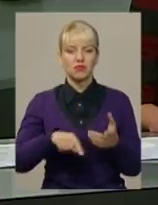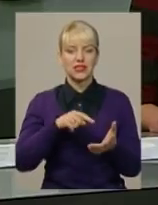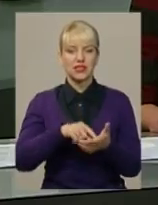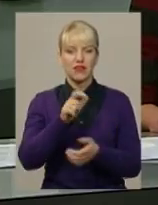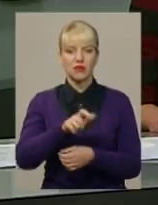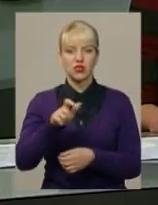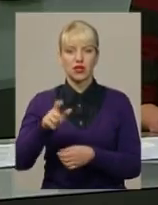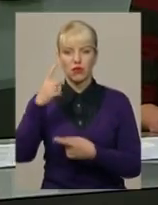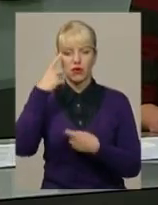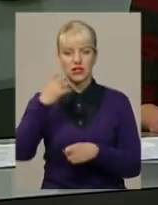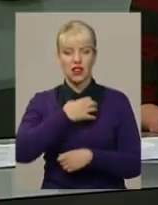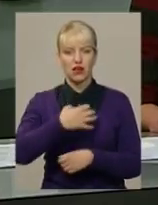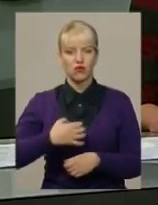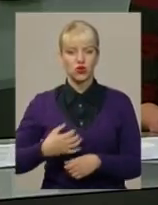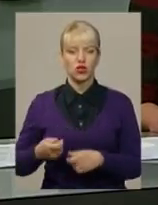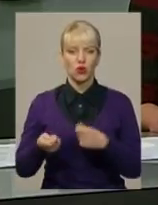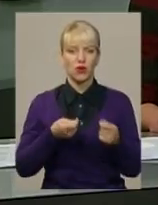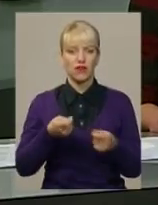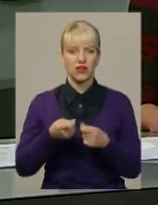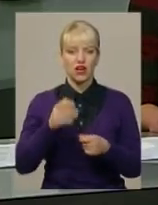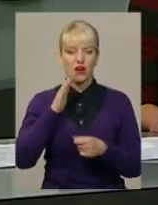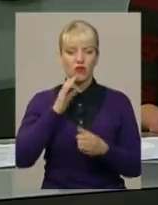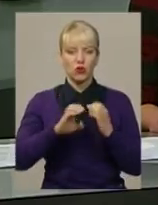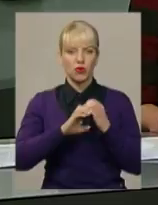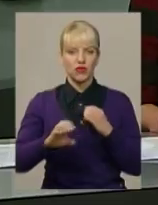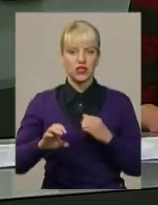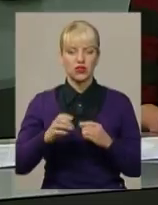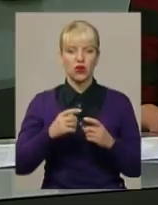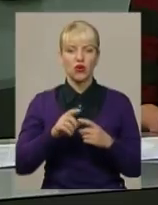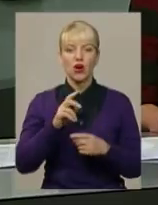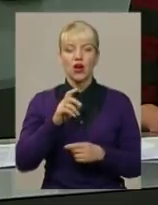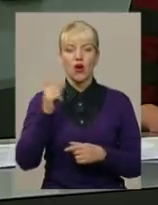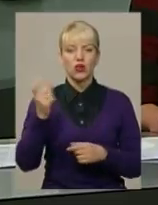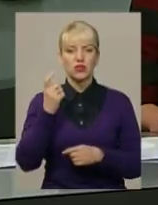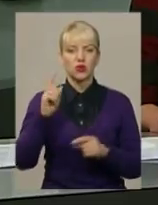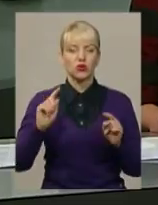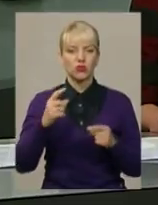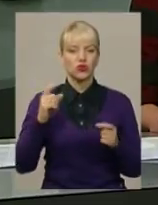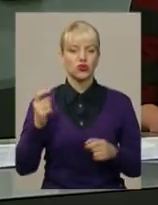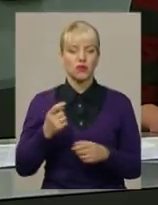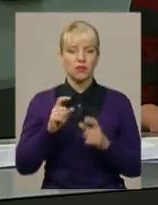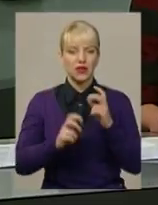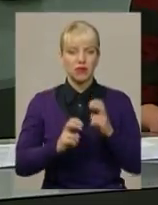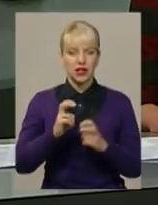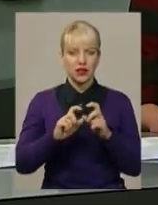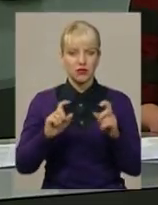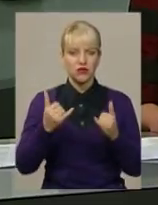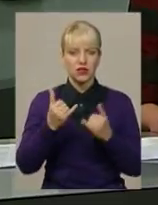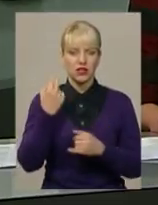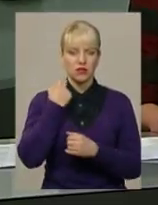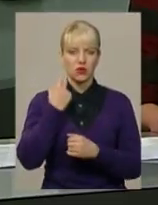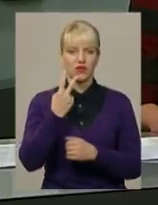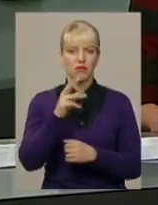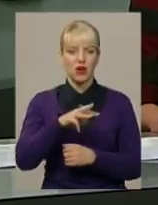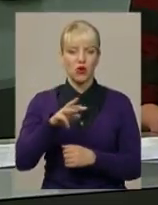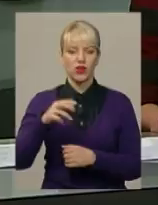жителям повідомили у Славутському управлінні водопровідно-каналізаційного господарства, бо підприємство наразі боргує близько 2 мільйонів